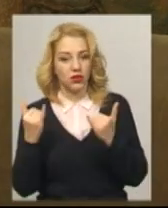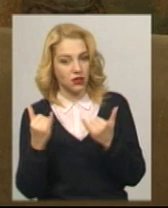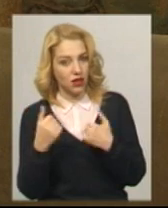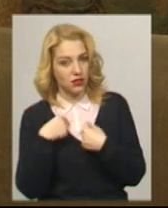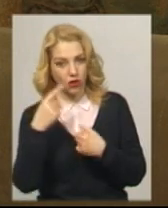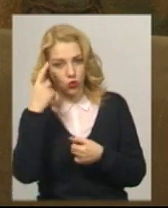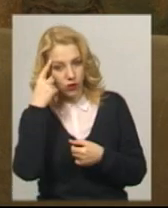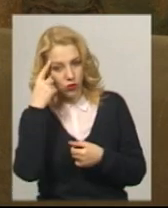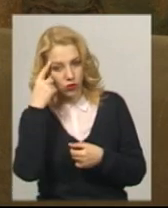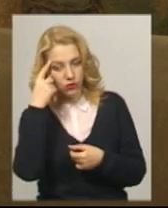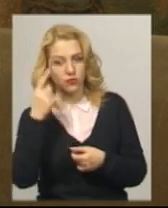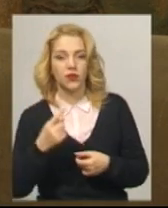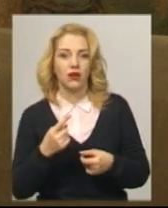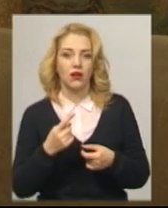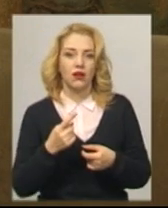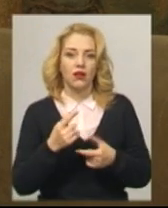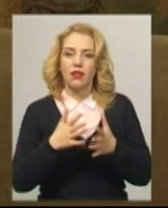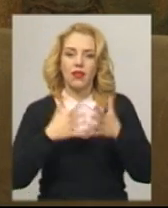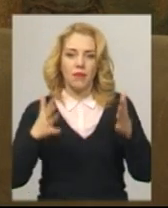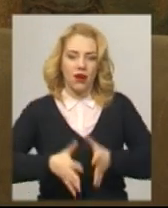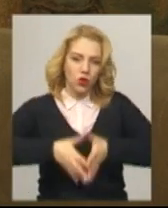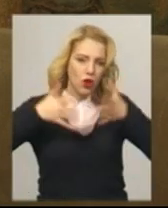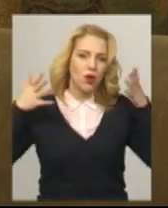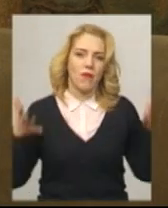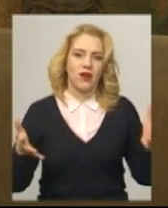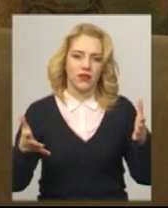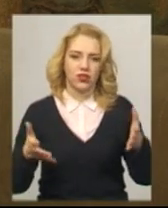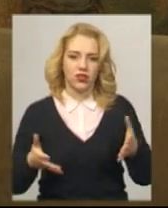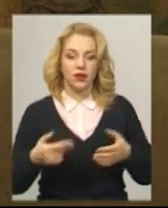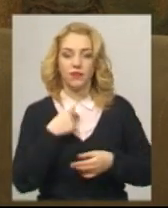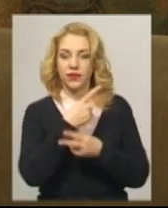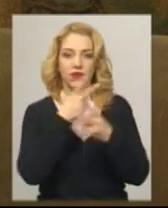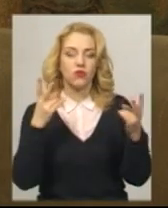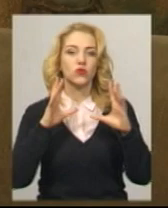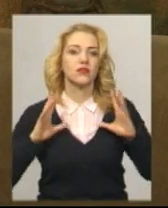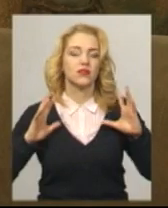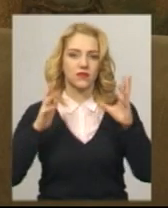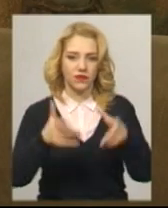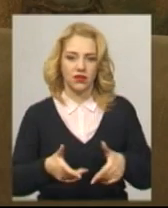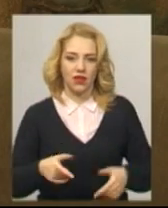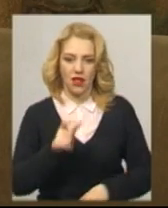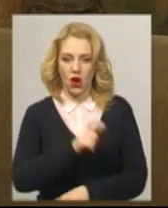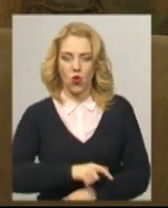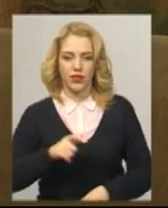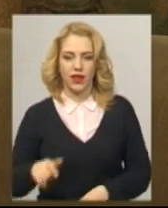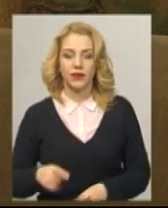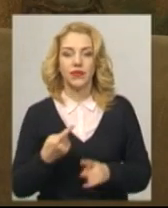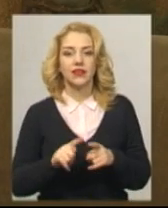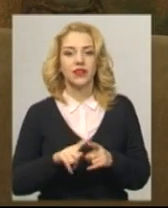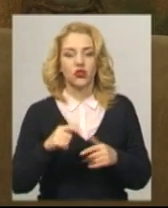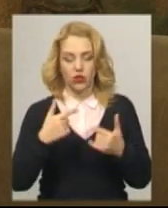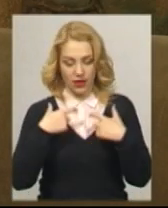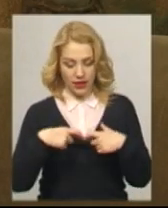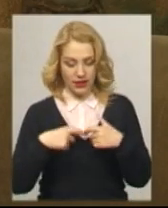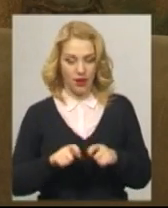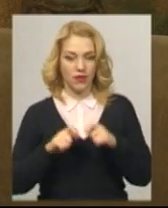думаю, набагато глобальніше. Дивлюсь на світ, на людей. Те, що я для себе